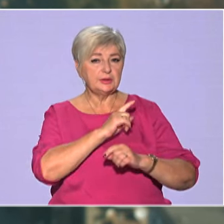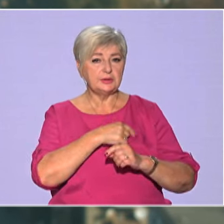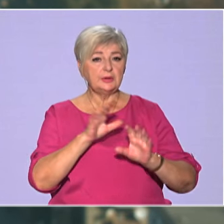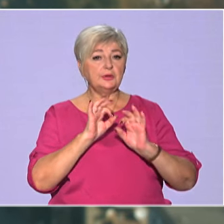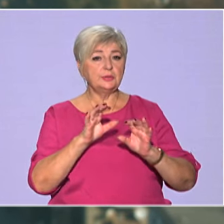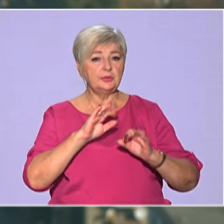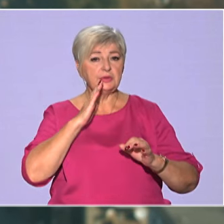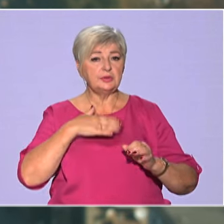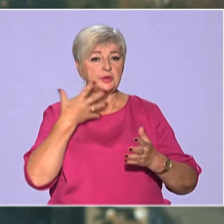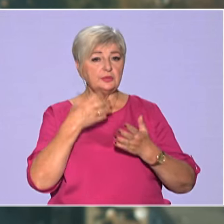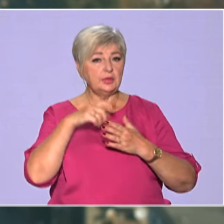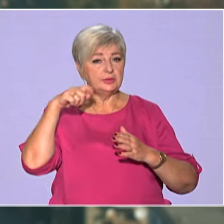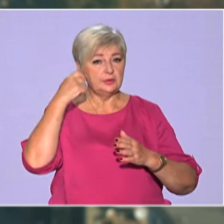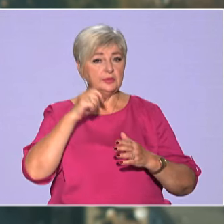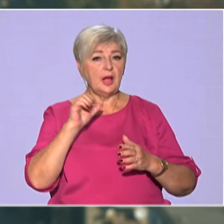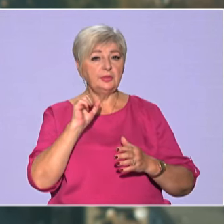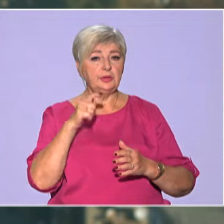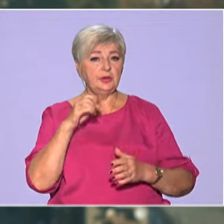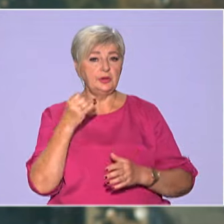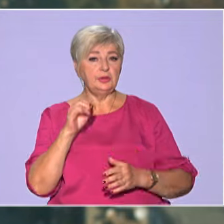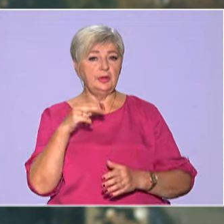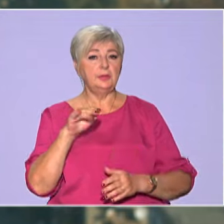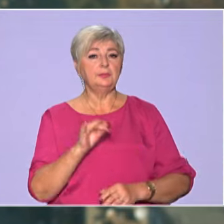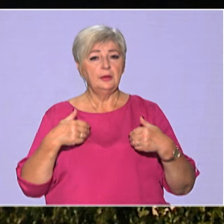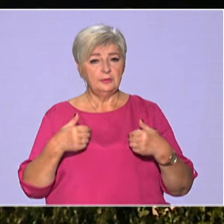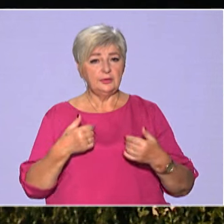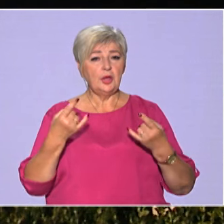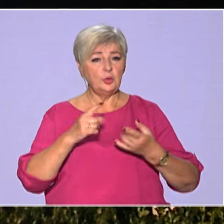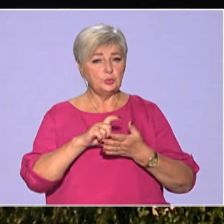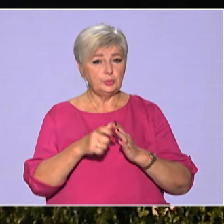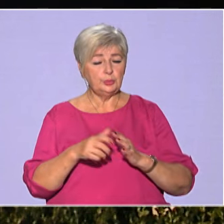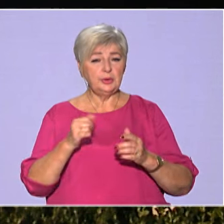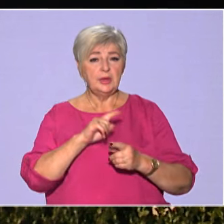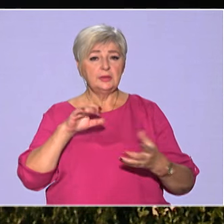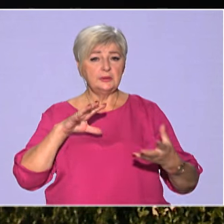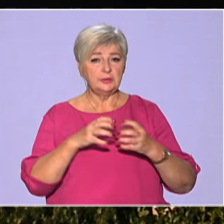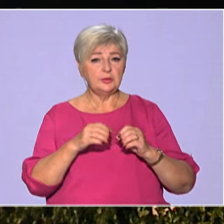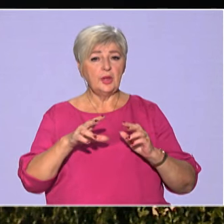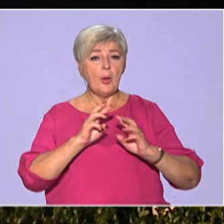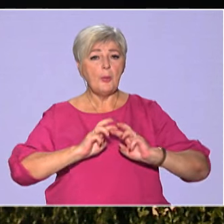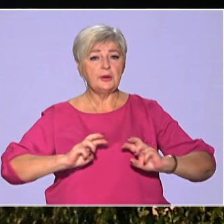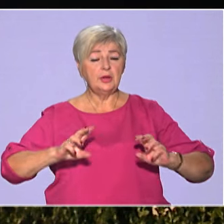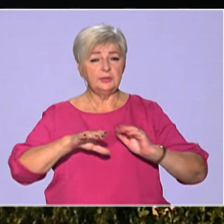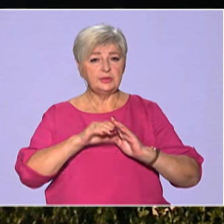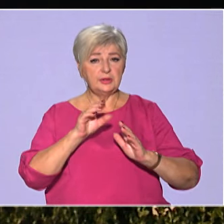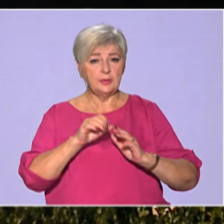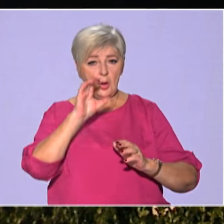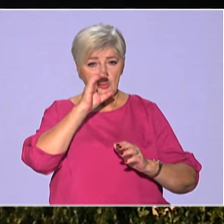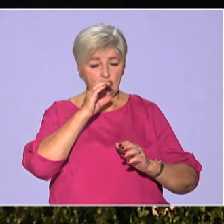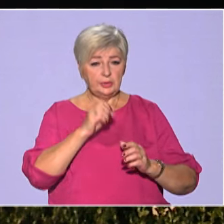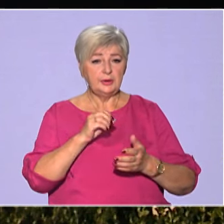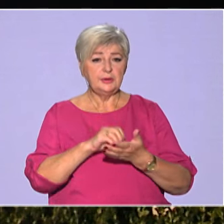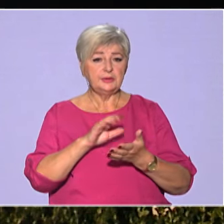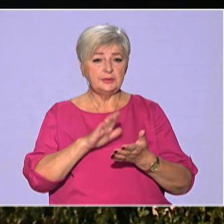власний кореспондент Андрій Гайдай. За результатами парламентських виборів Болгарія засвідчила свій